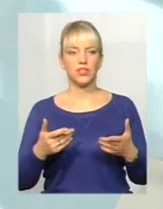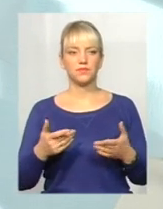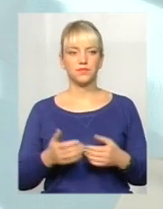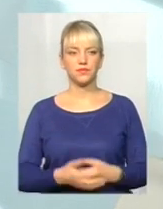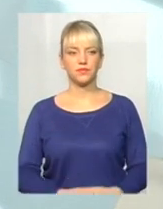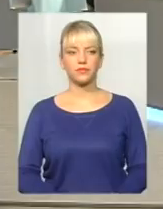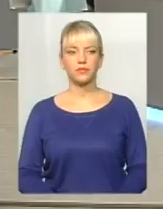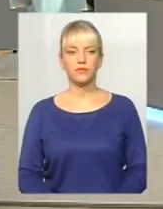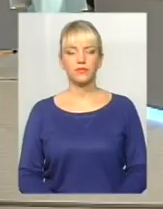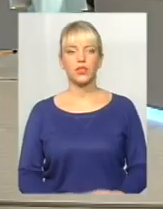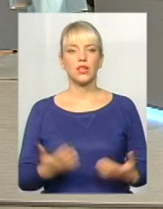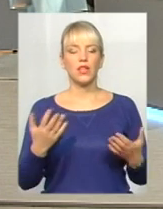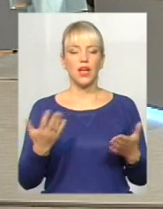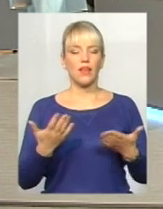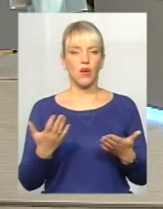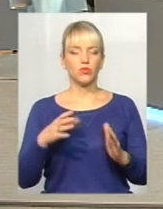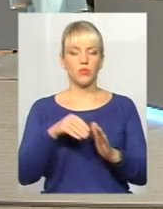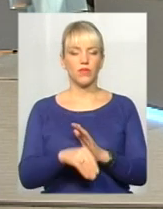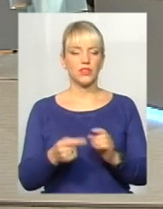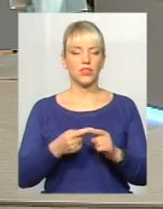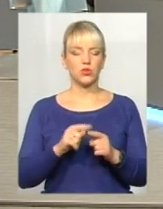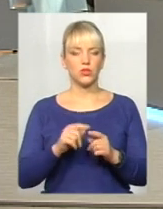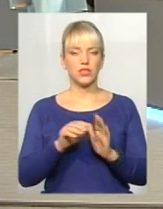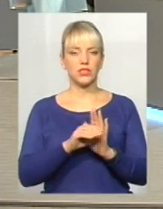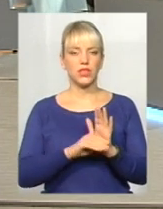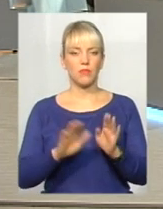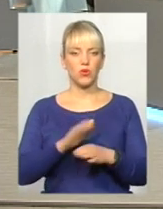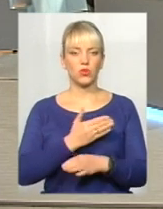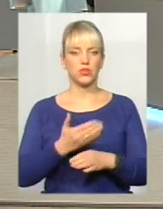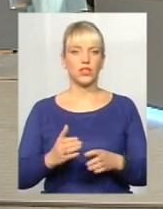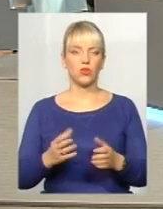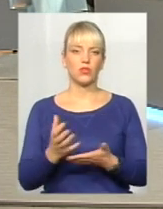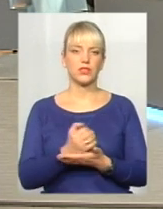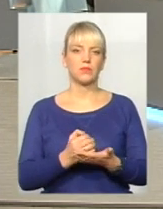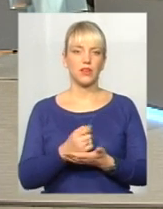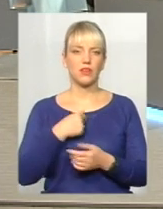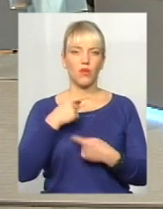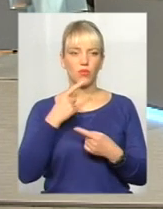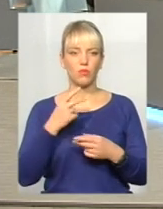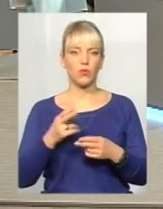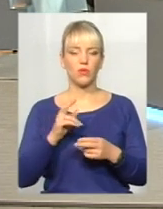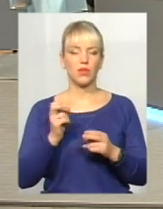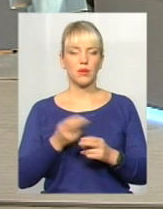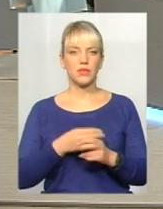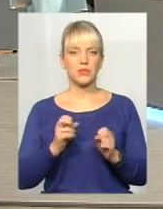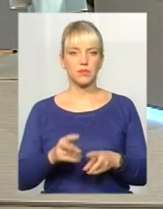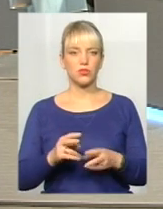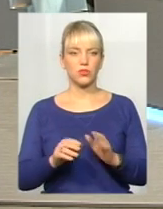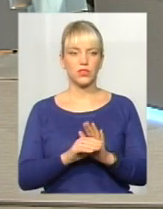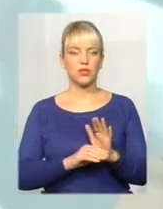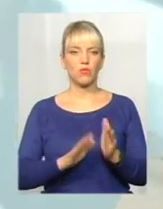провадити цю систему роздільного збирання. Я говорю зараз про небезпечні відходи в складі побутових, адже